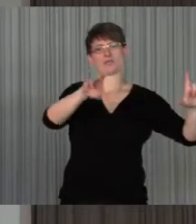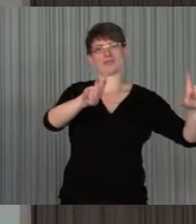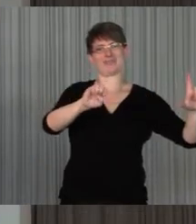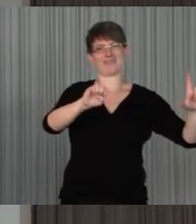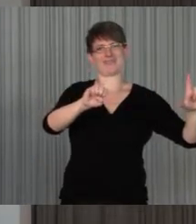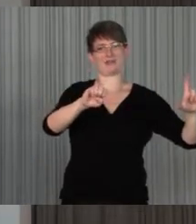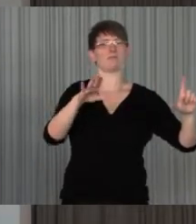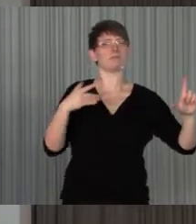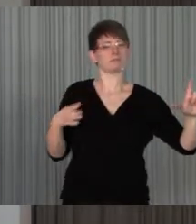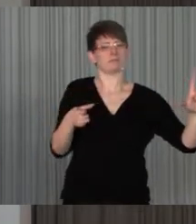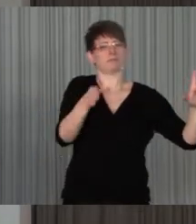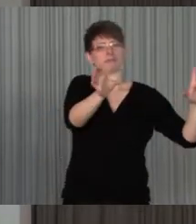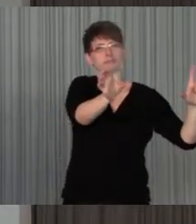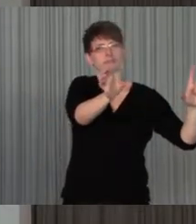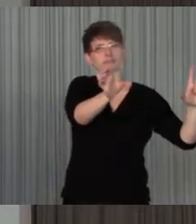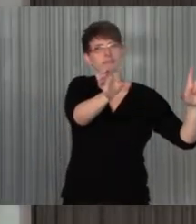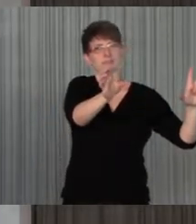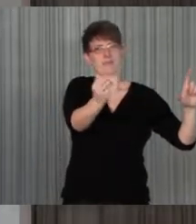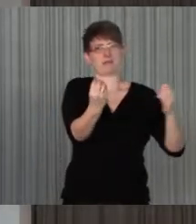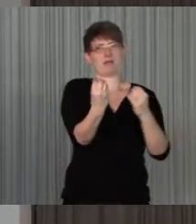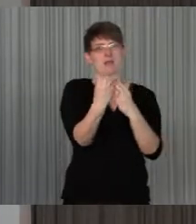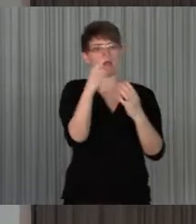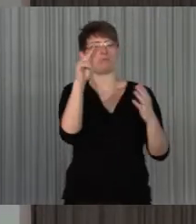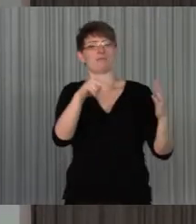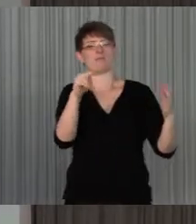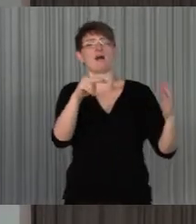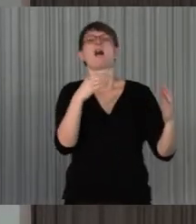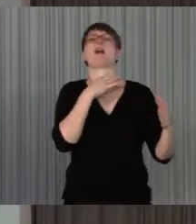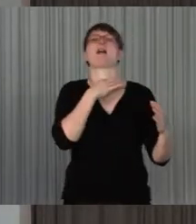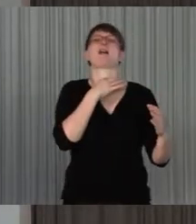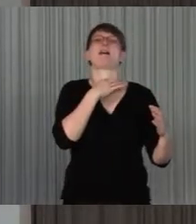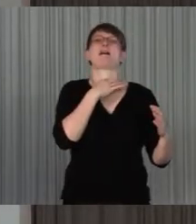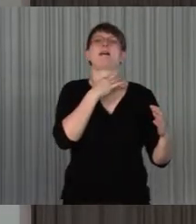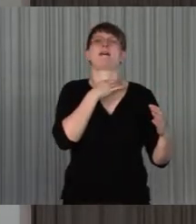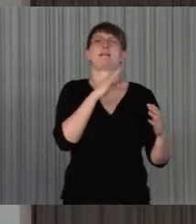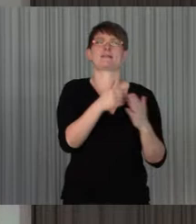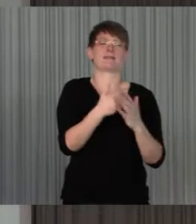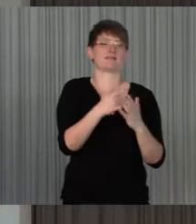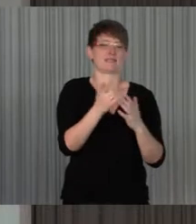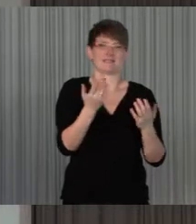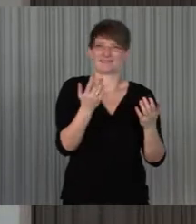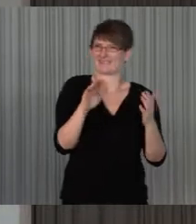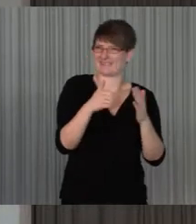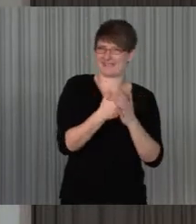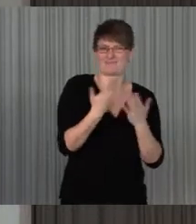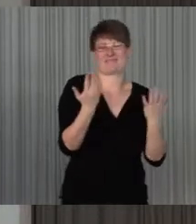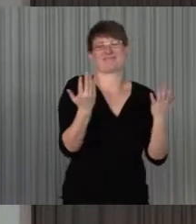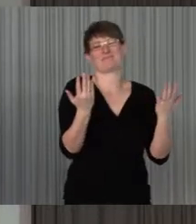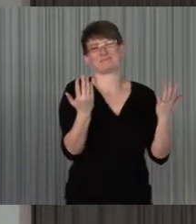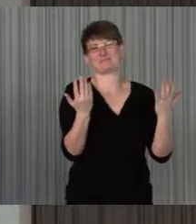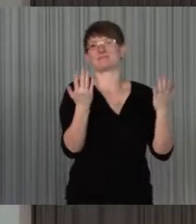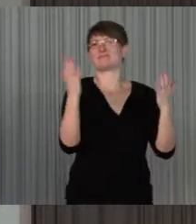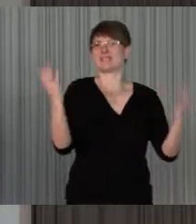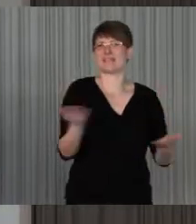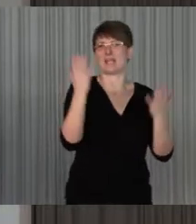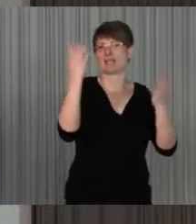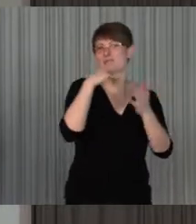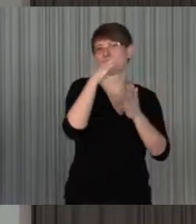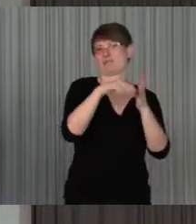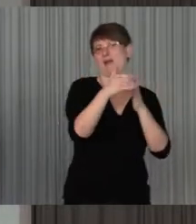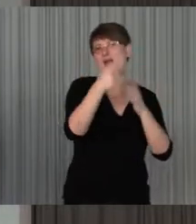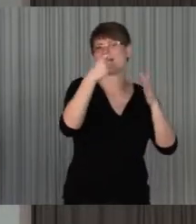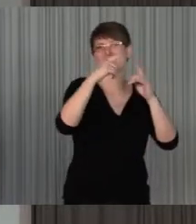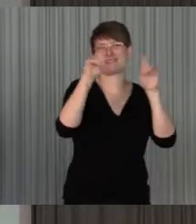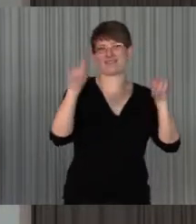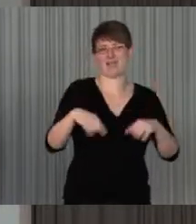das ist auch eine gute Möglichkeit sozusagen damit umzugehen, mit dem Mangel, dass es so wenig Seiten in leichten Sprachen gibt, der